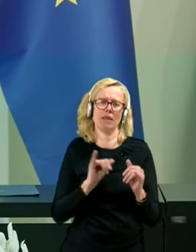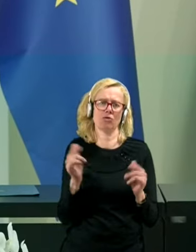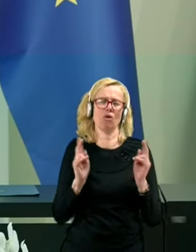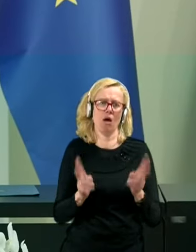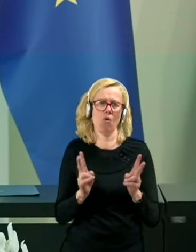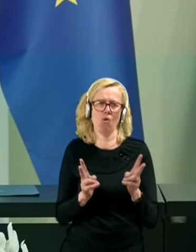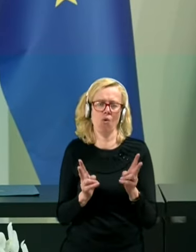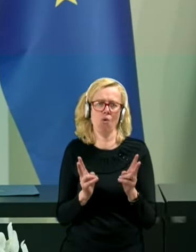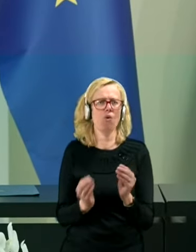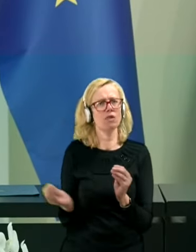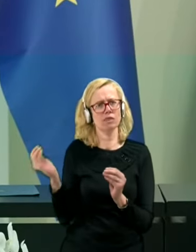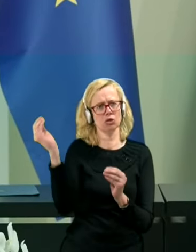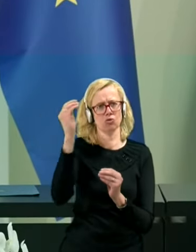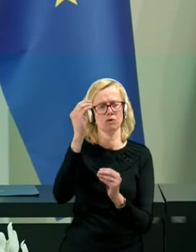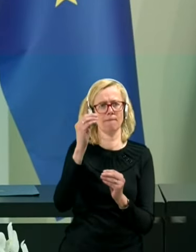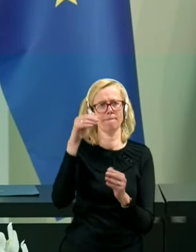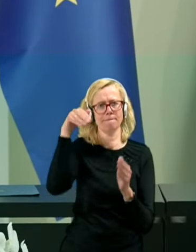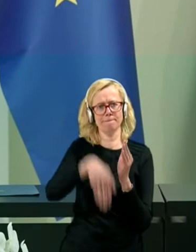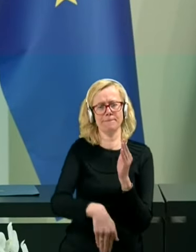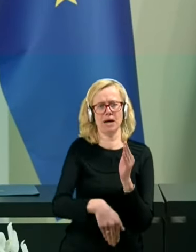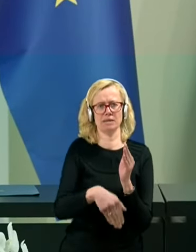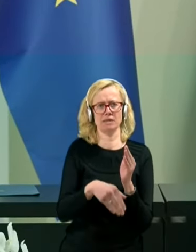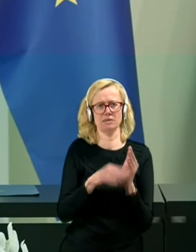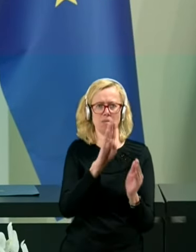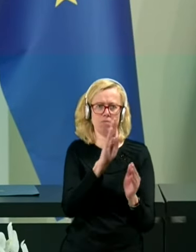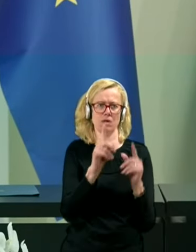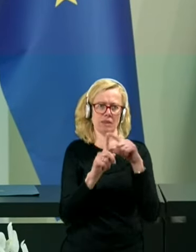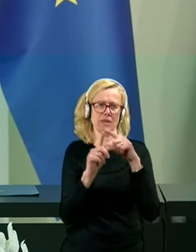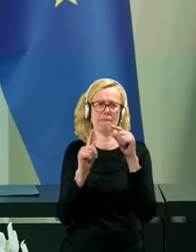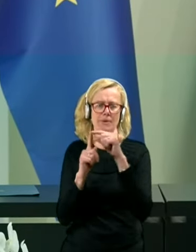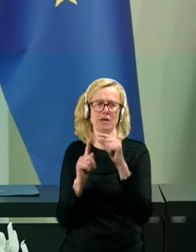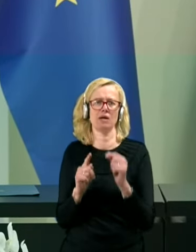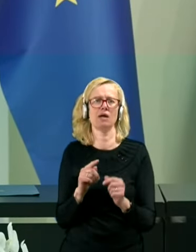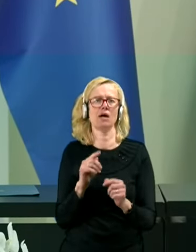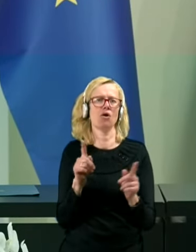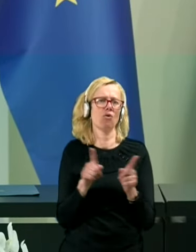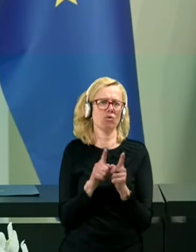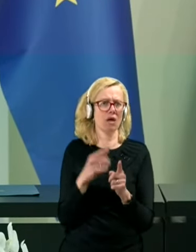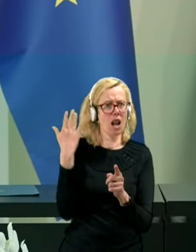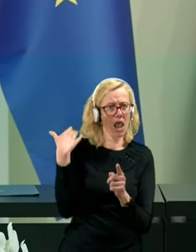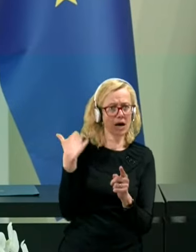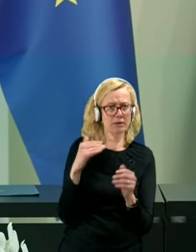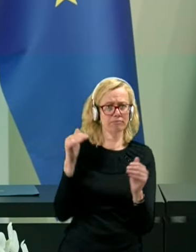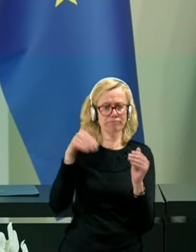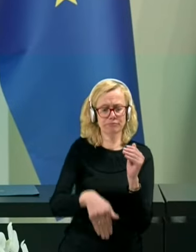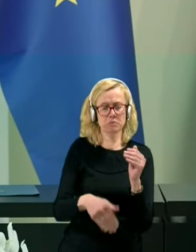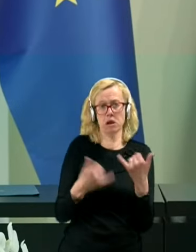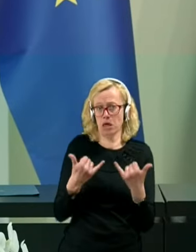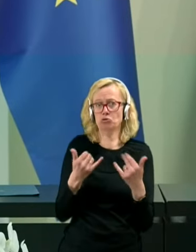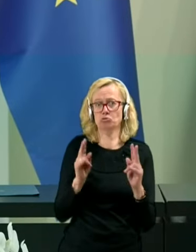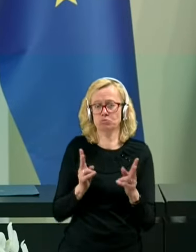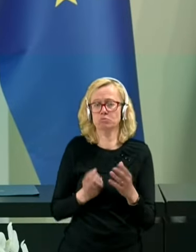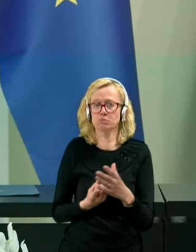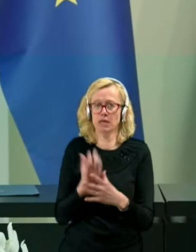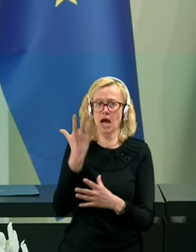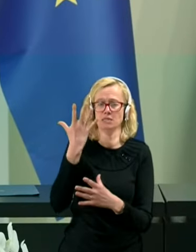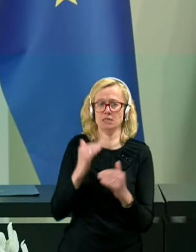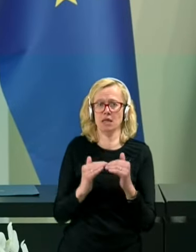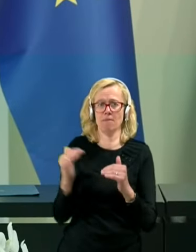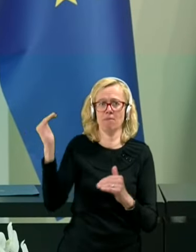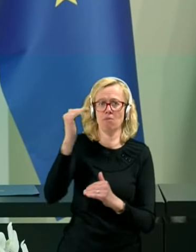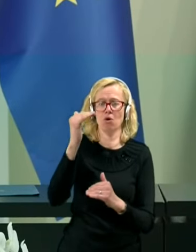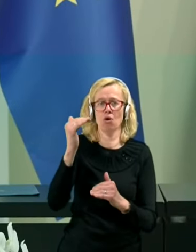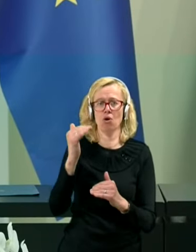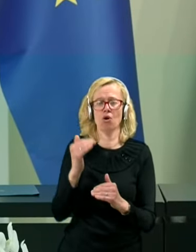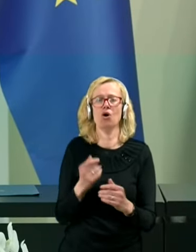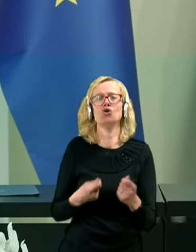padec bruto domačega proizvoda, da lahko to, kot smo lani padli, leto zrastemo in da lahko z dodatnimi sredstvi, ki